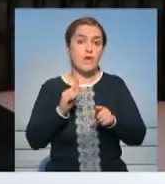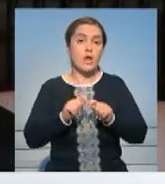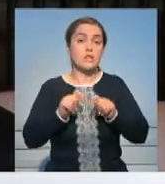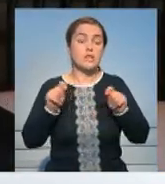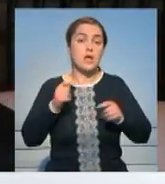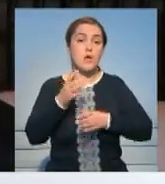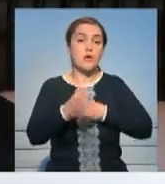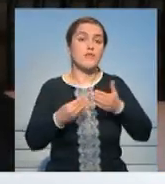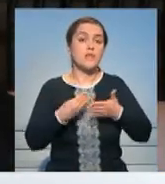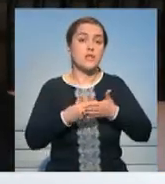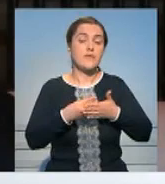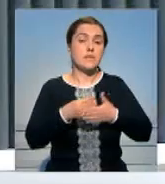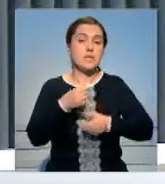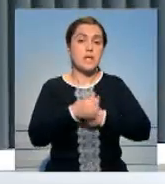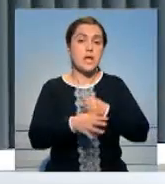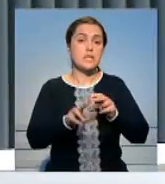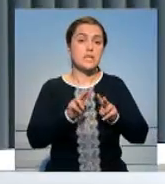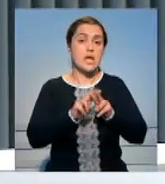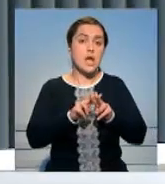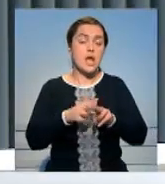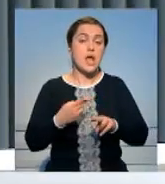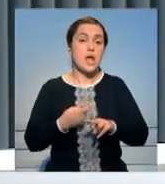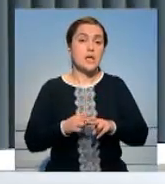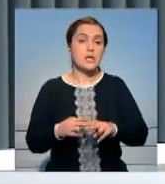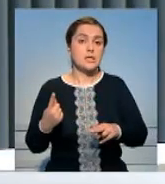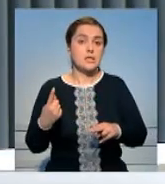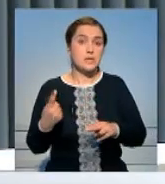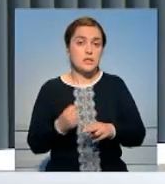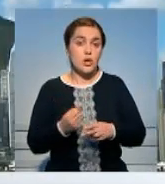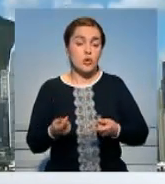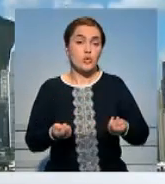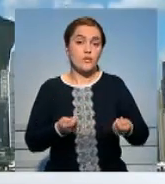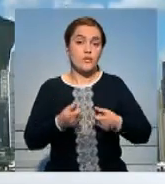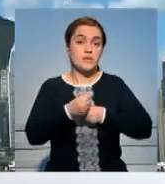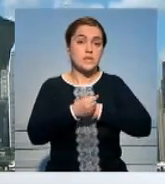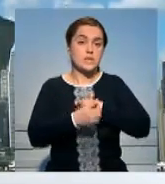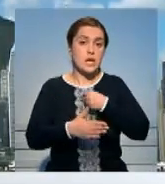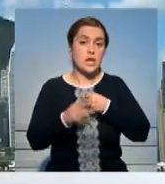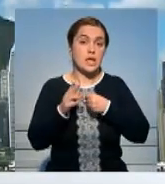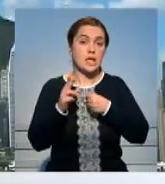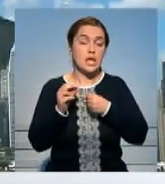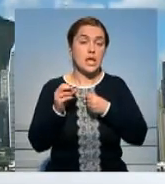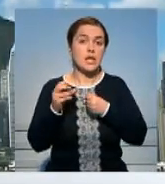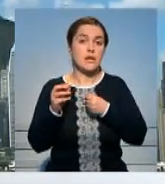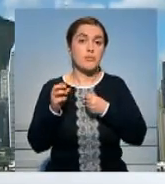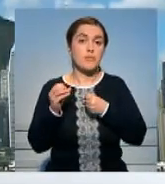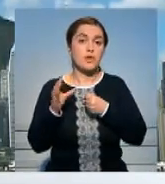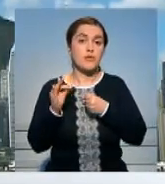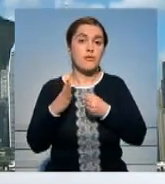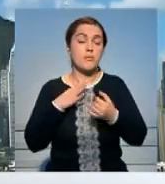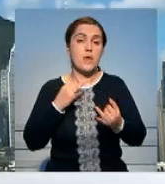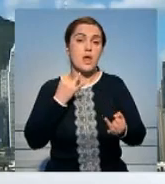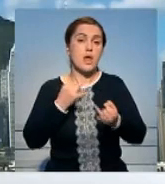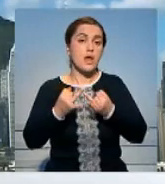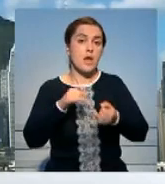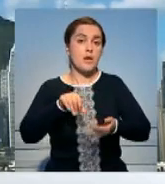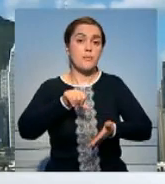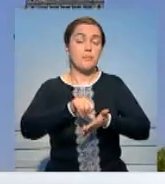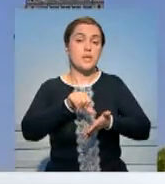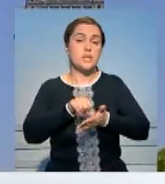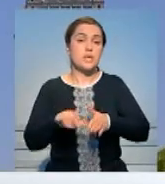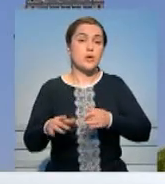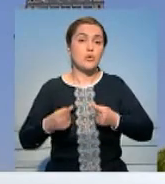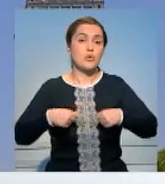презентация Международного финансового центра «Астана». На этой неделе руководитель центра Кайрат Килимбетов провел переговоры с представителями